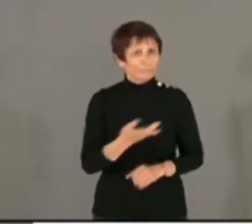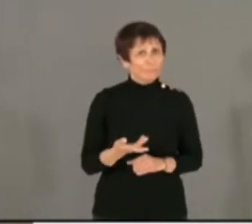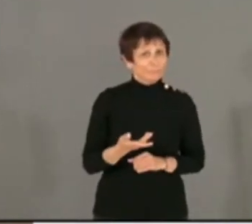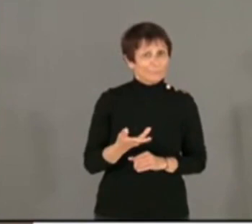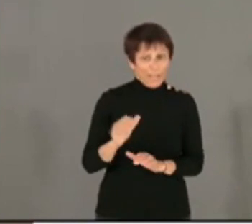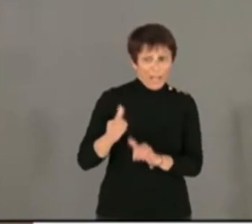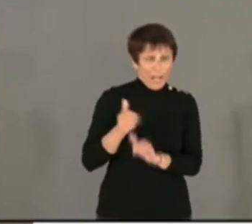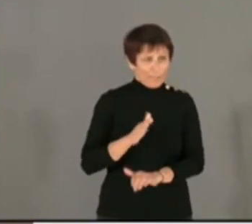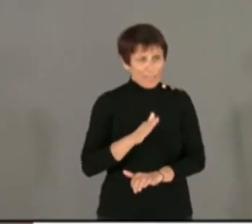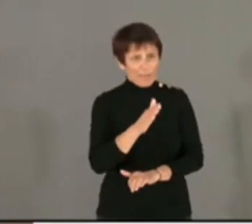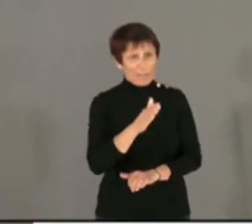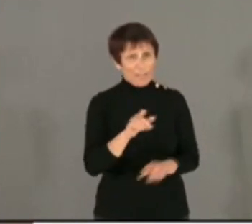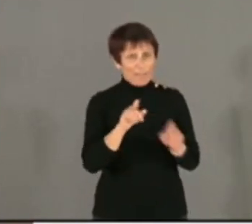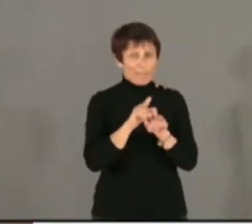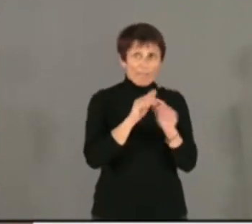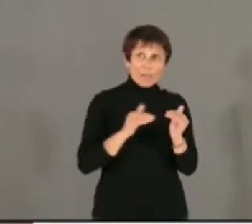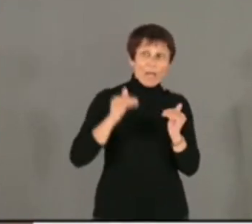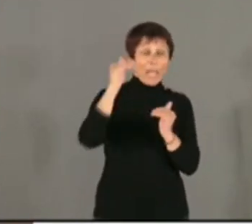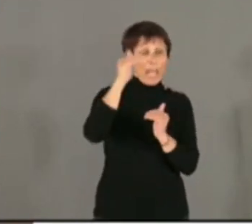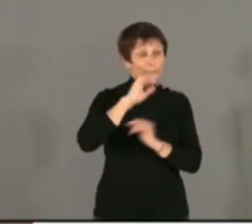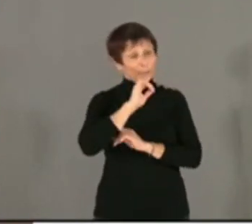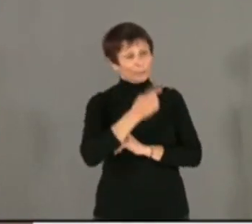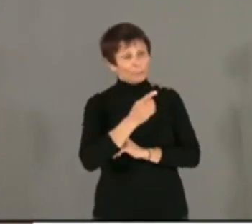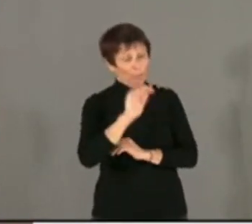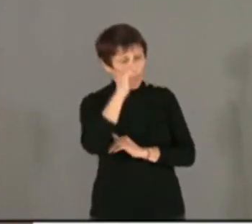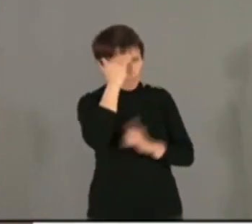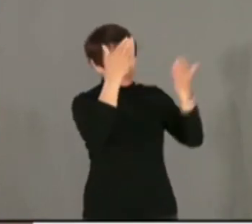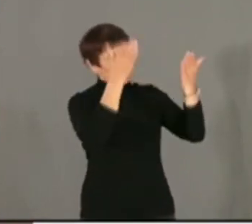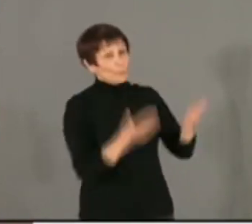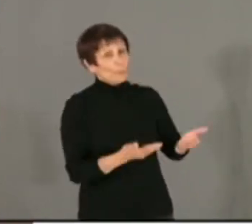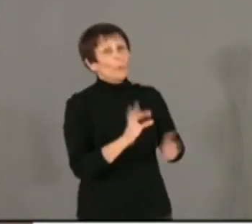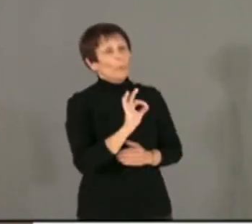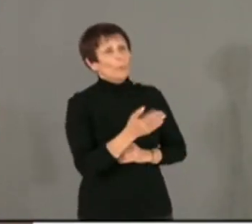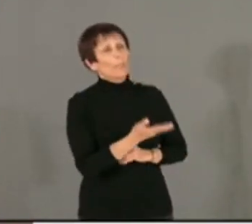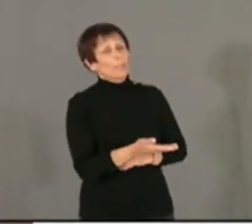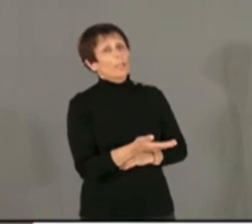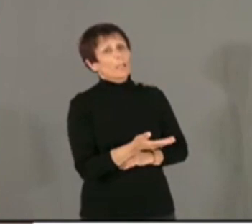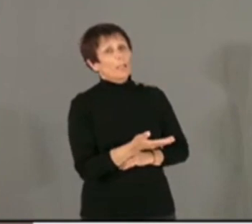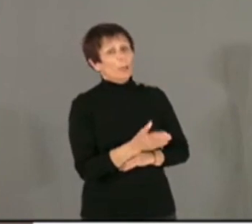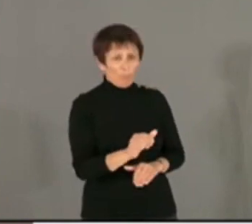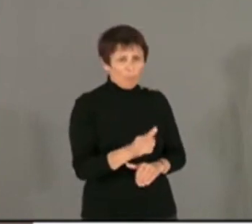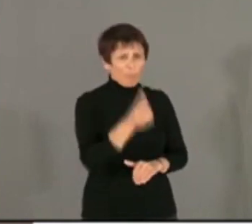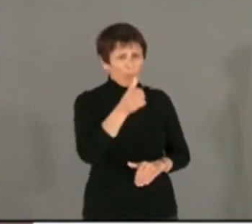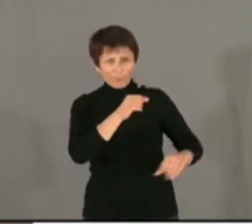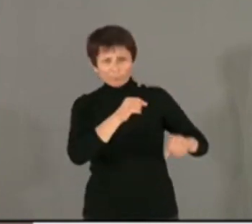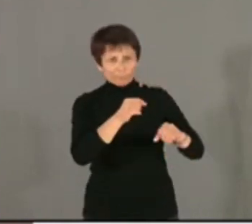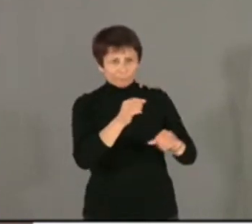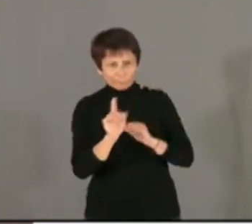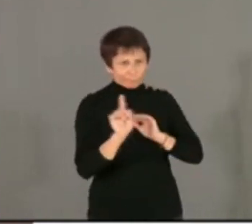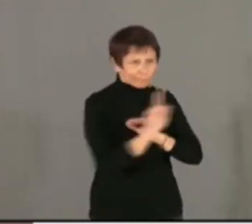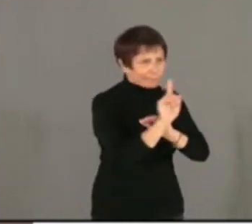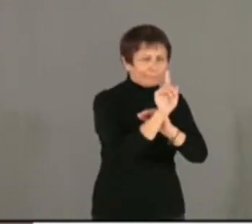'armée elle-même, comme sa hiérarchie elle-même, l'a reconnu, toujours le premier au poste dangereux,